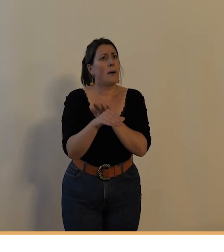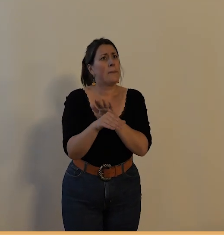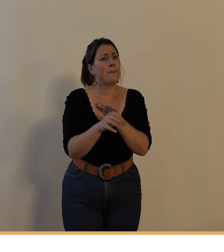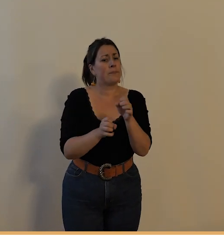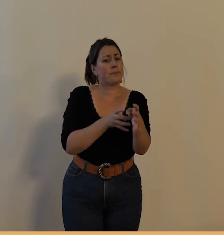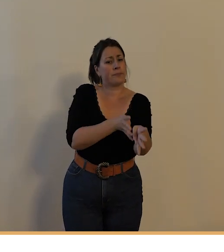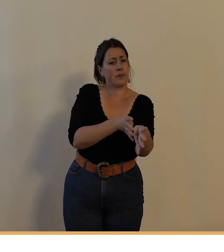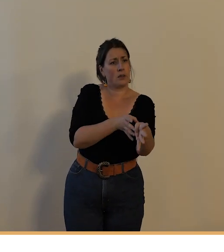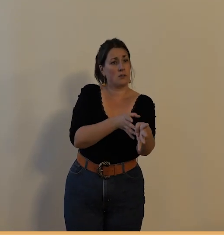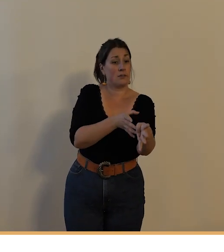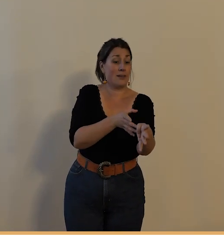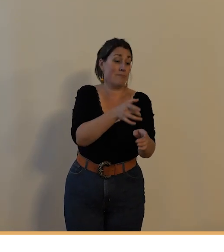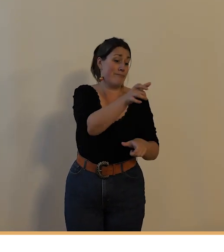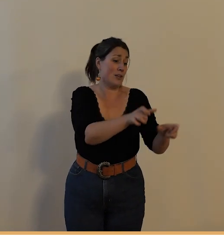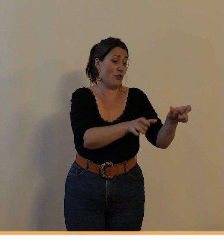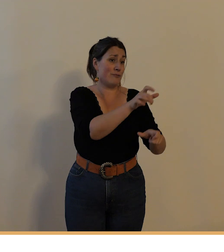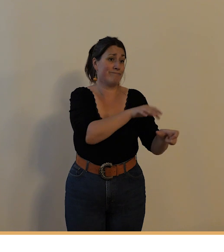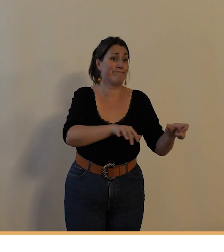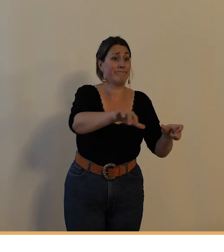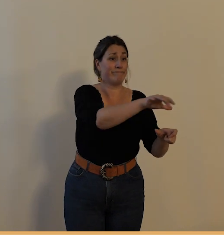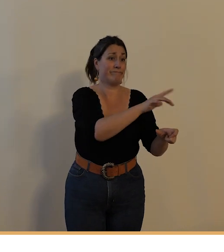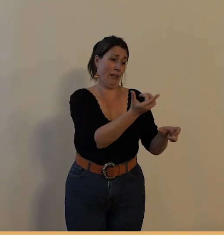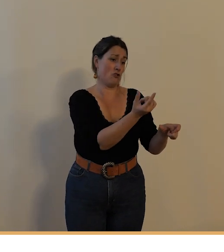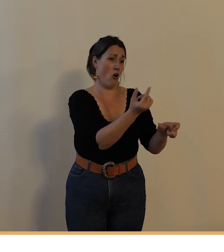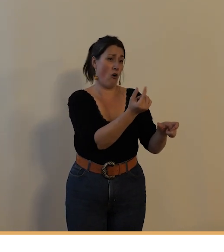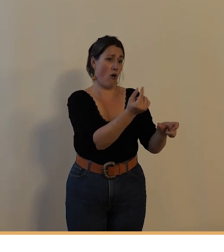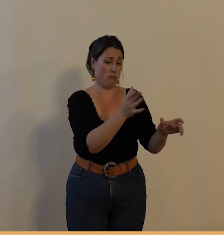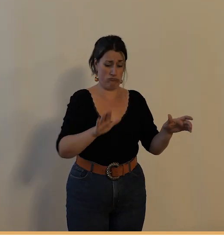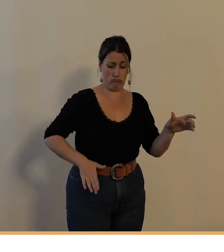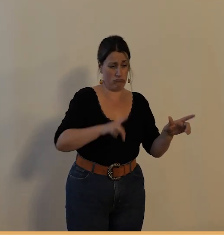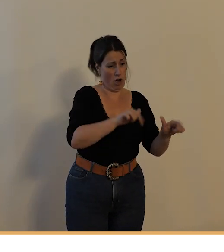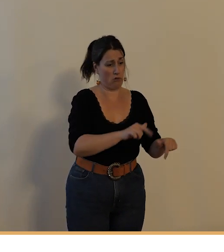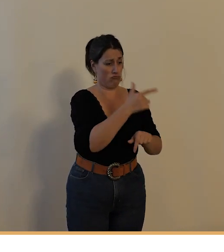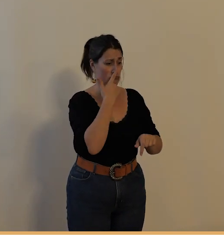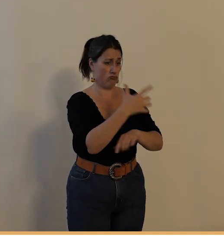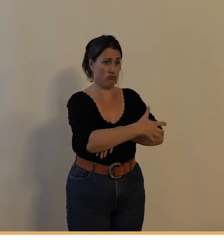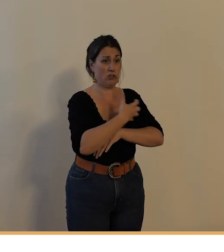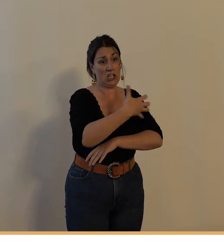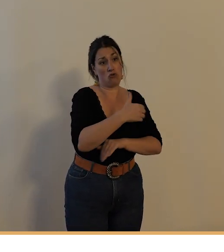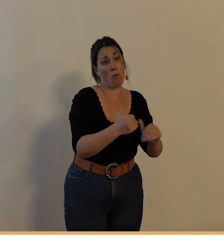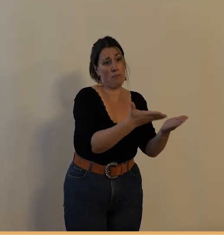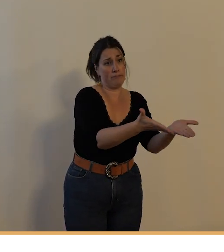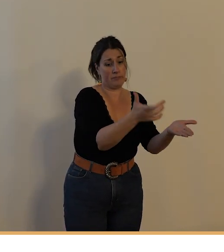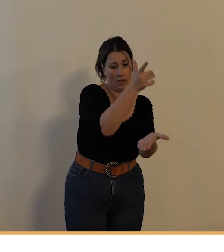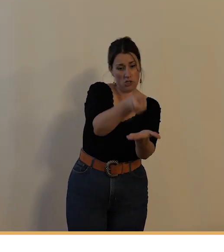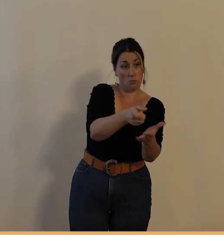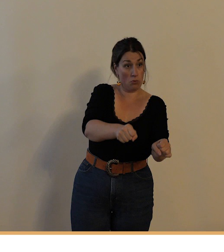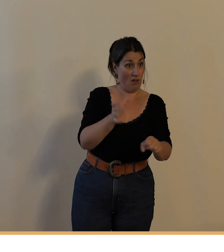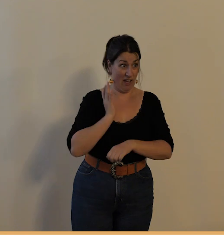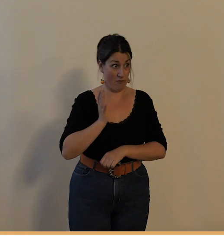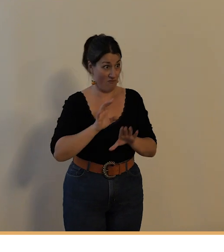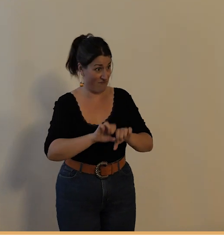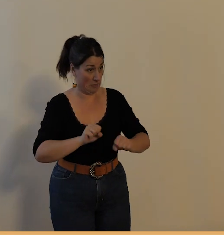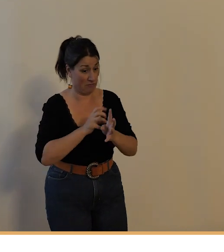destination des classes sociales aisées en effet la fabrication d'un vélo coûte cher